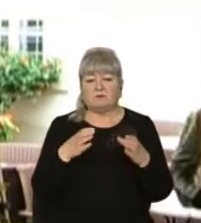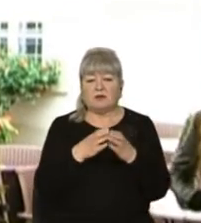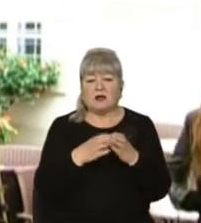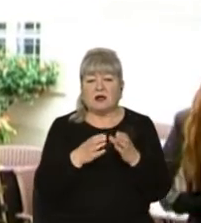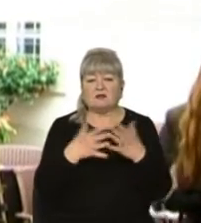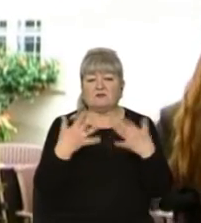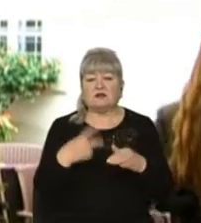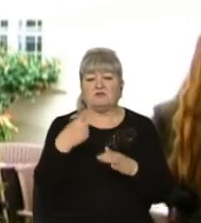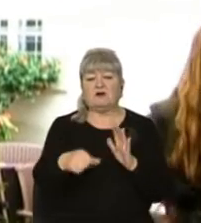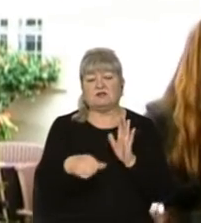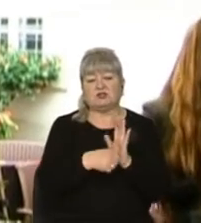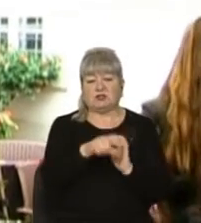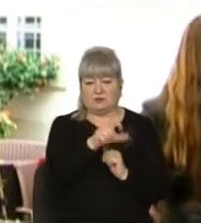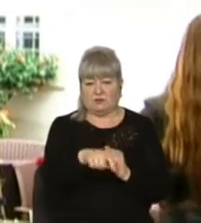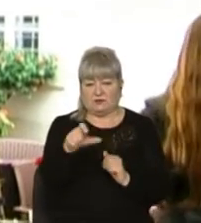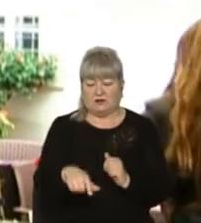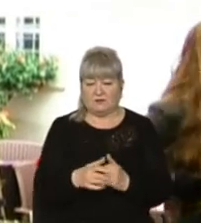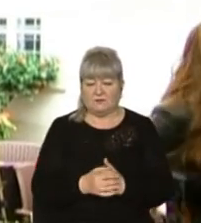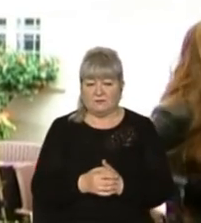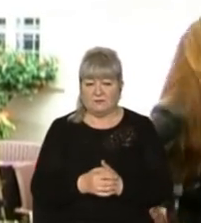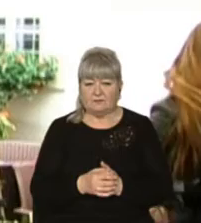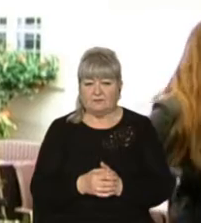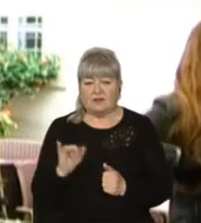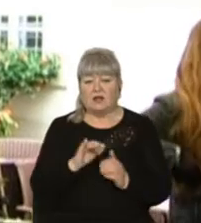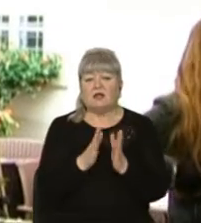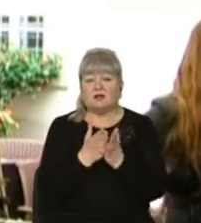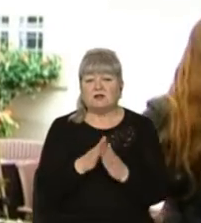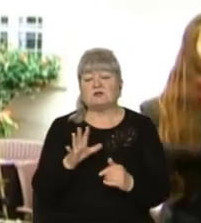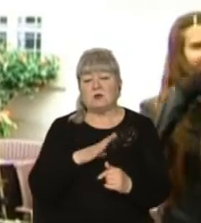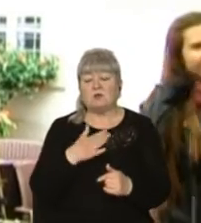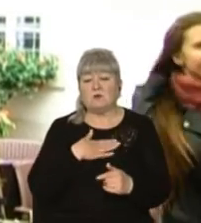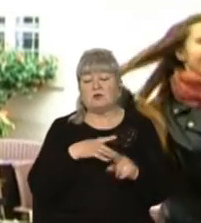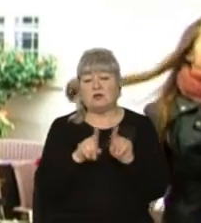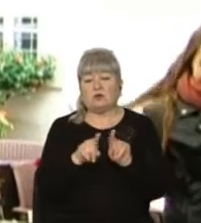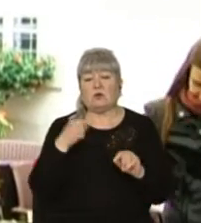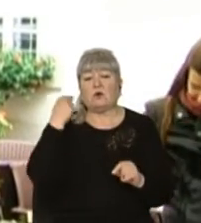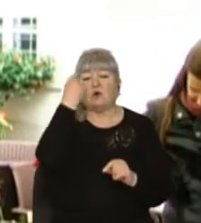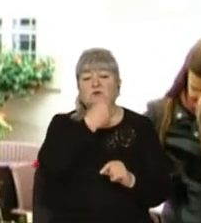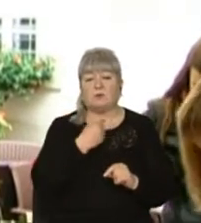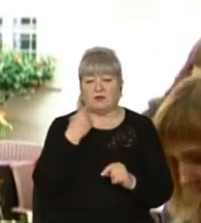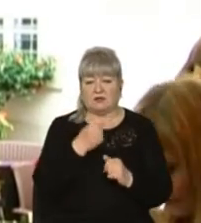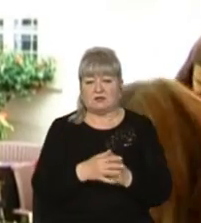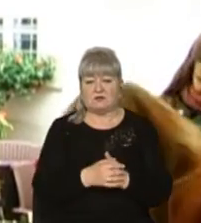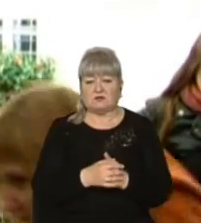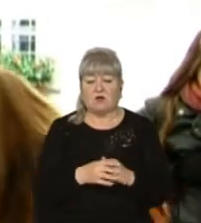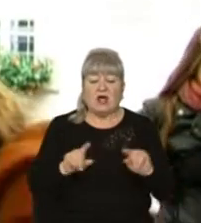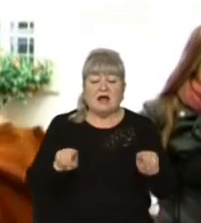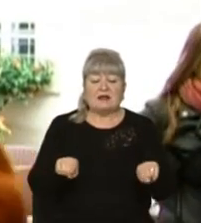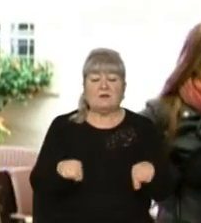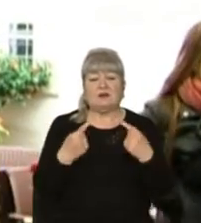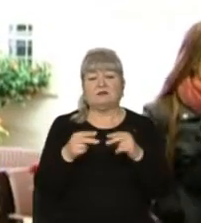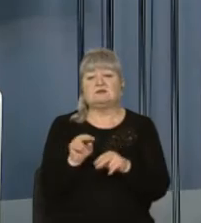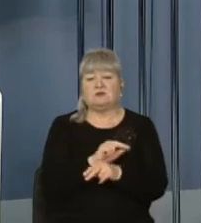за цей рік 26 людей. І книжка була моєю особистою реабілітаційною